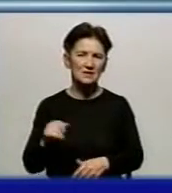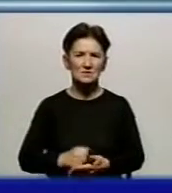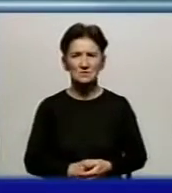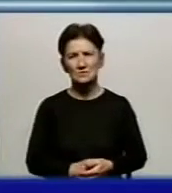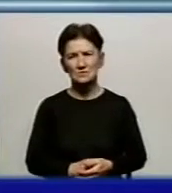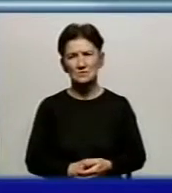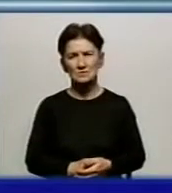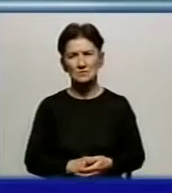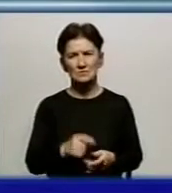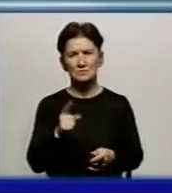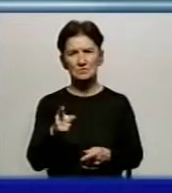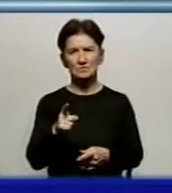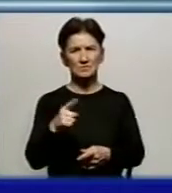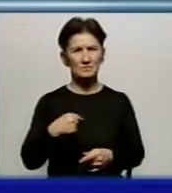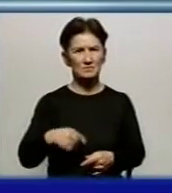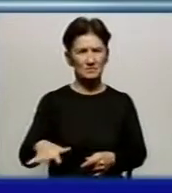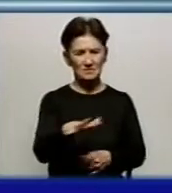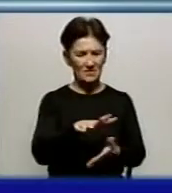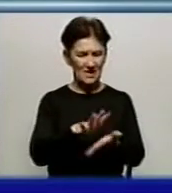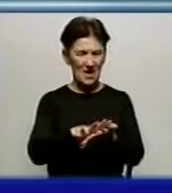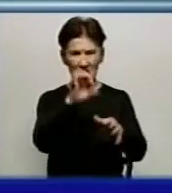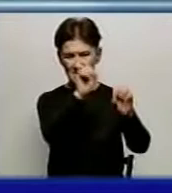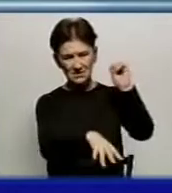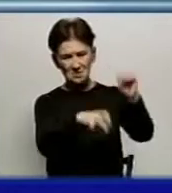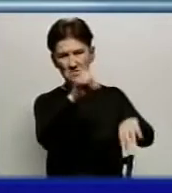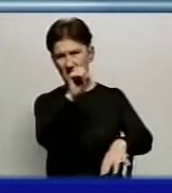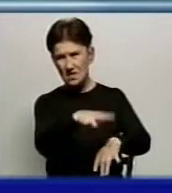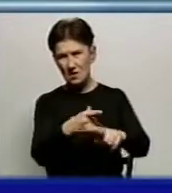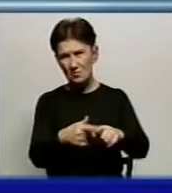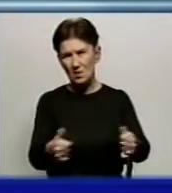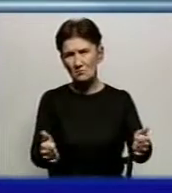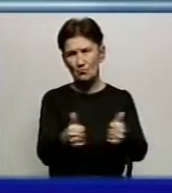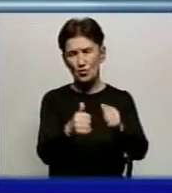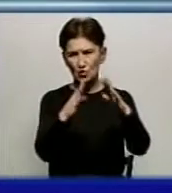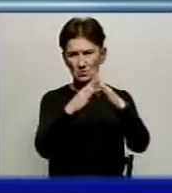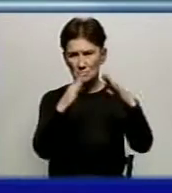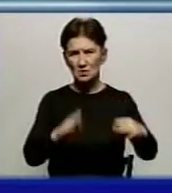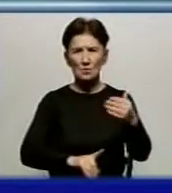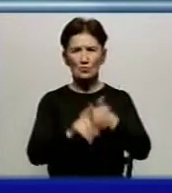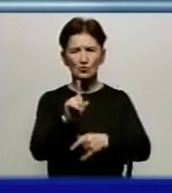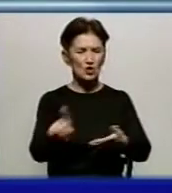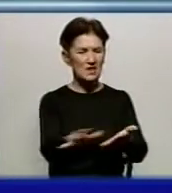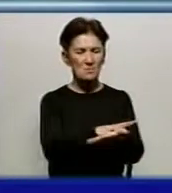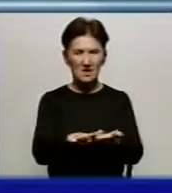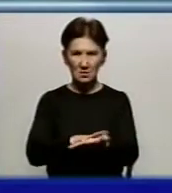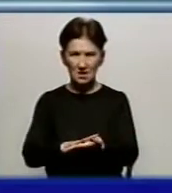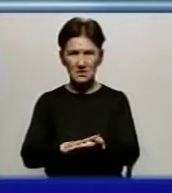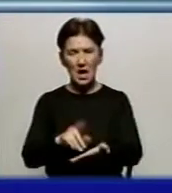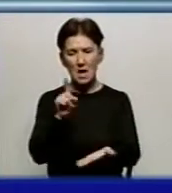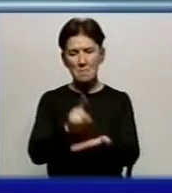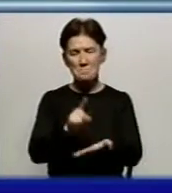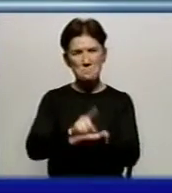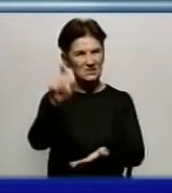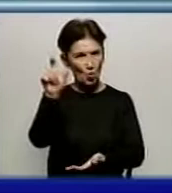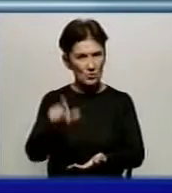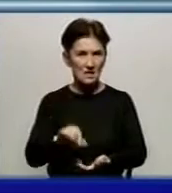Сміття з подвір'я кропивничанки Ніни Буркович та сміттєзвалище поряд з її будинком почали прибирати пенсіонерка та її донька. Про